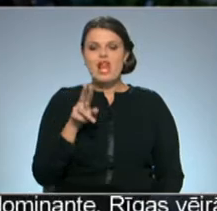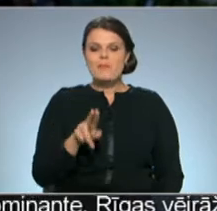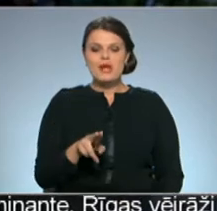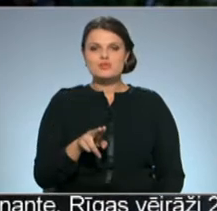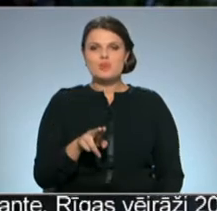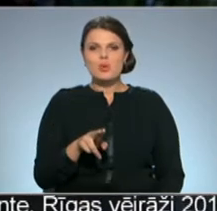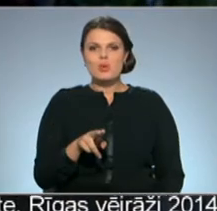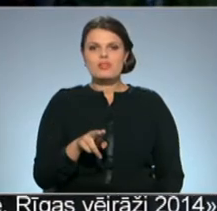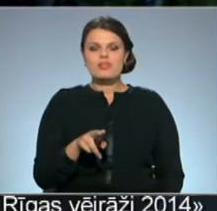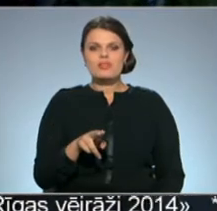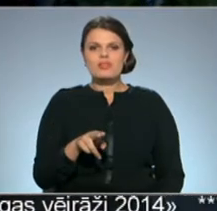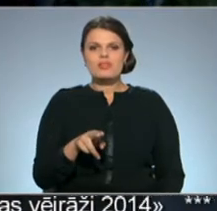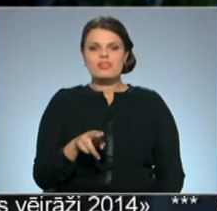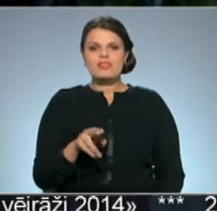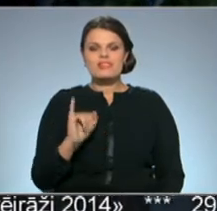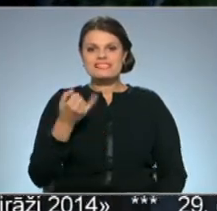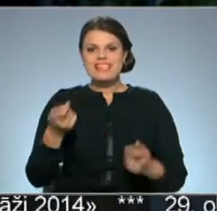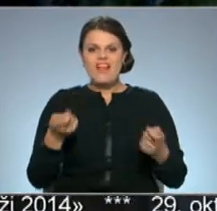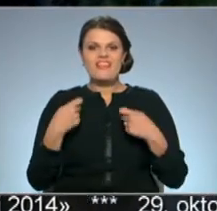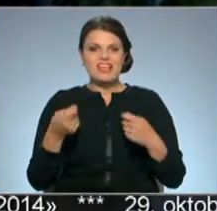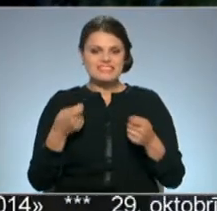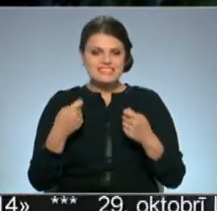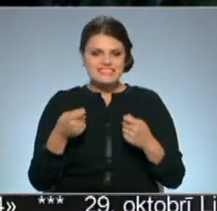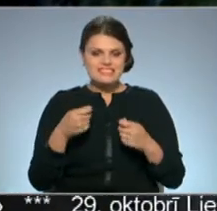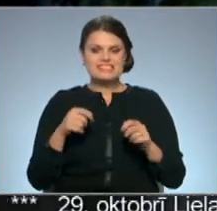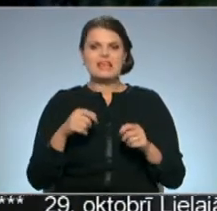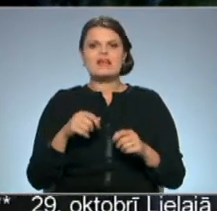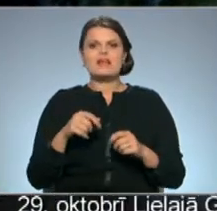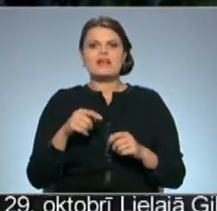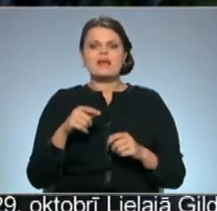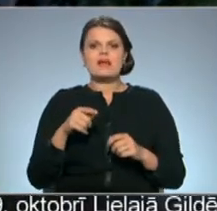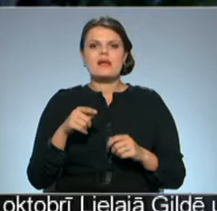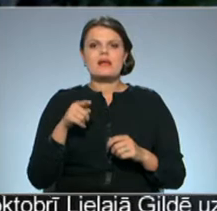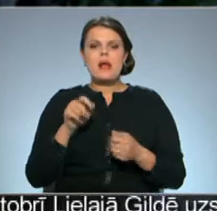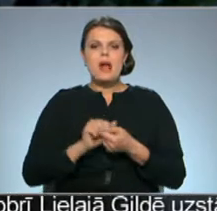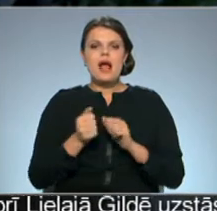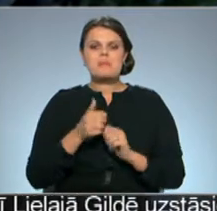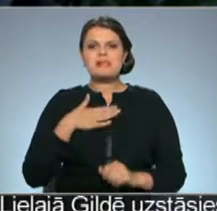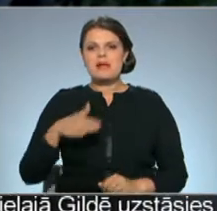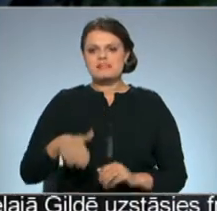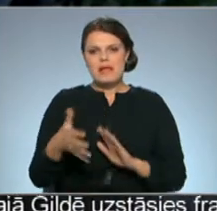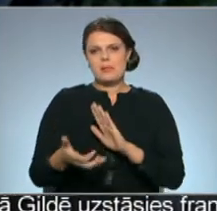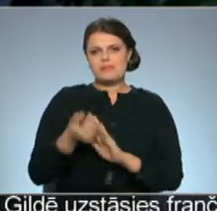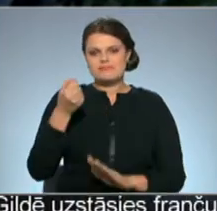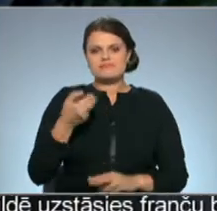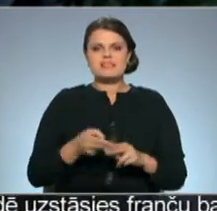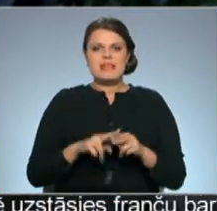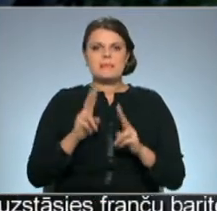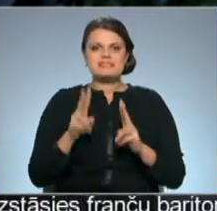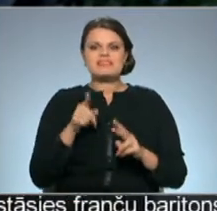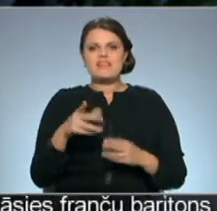zelta zirgām pogas izgriez akmeņu manās kabatās, jo akmeņu manās kabatās